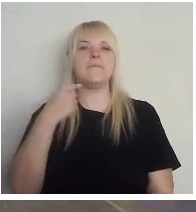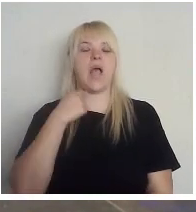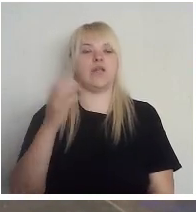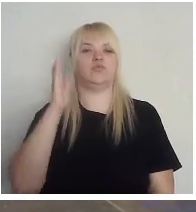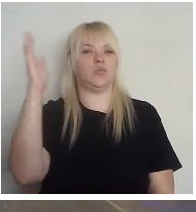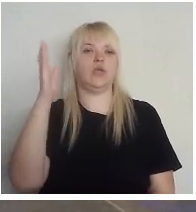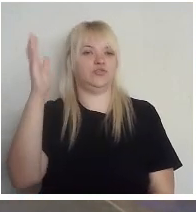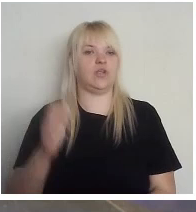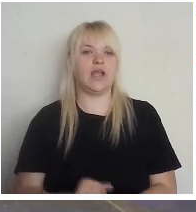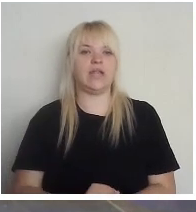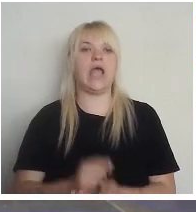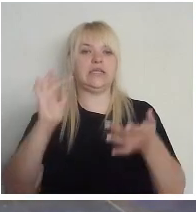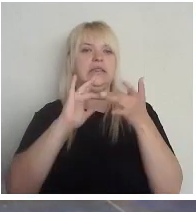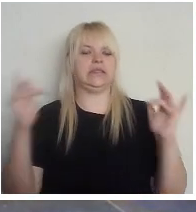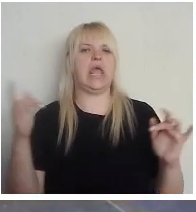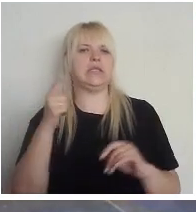Balsošanā internetā.